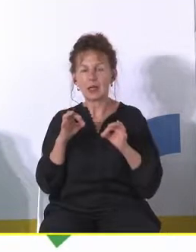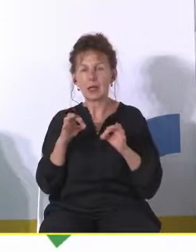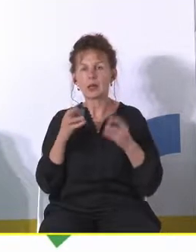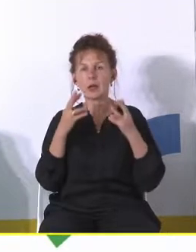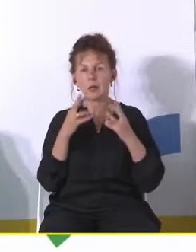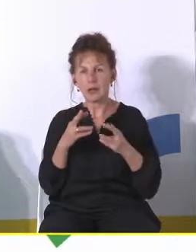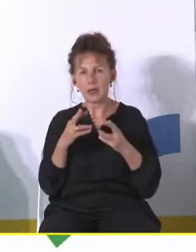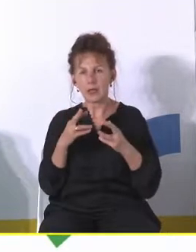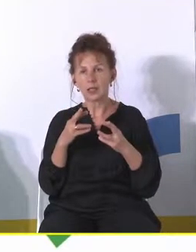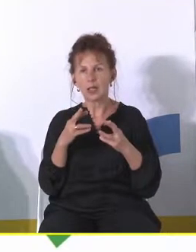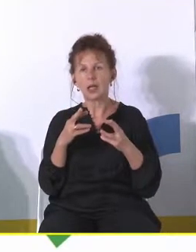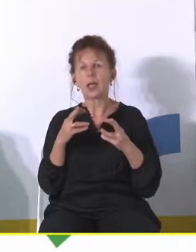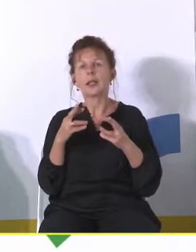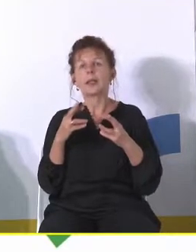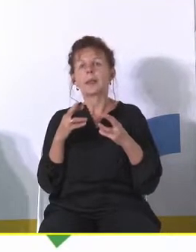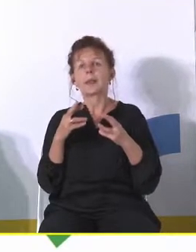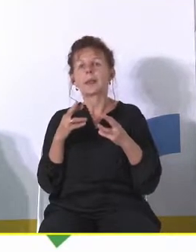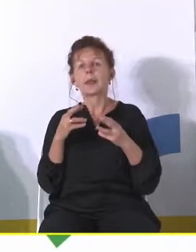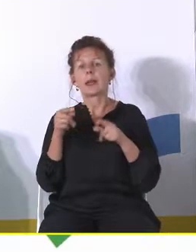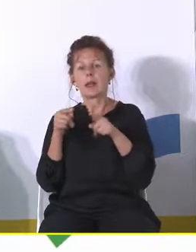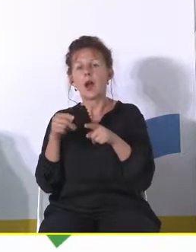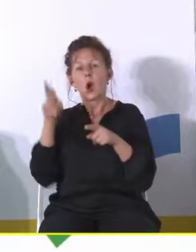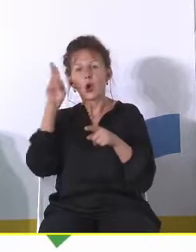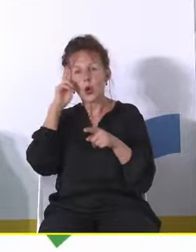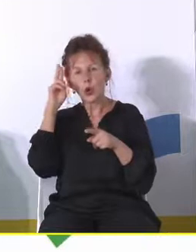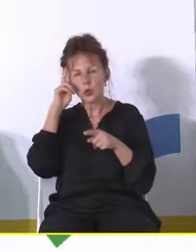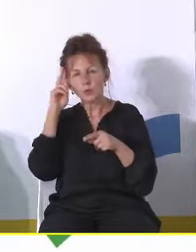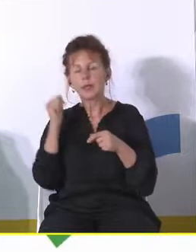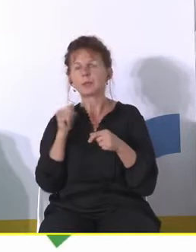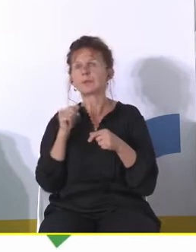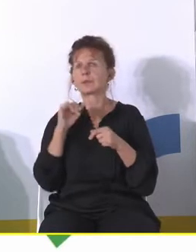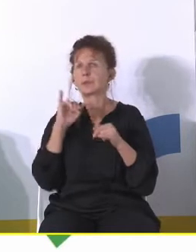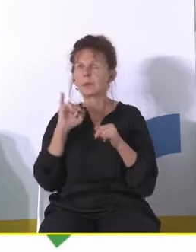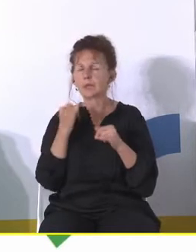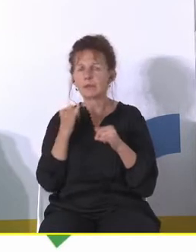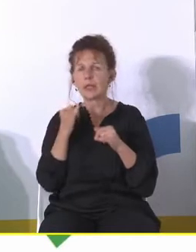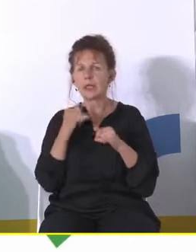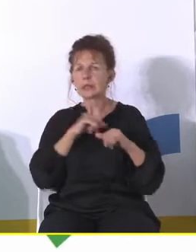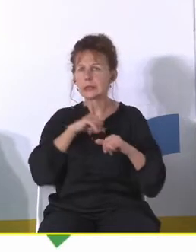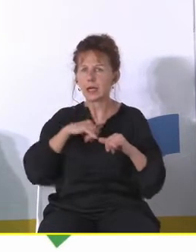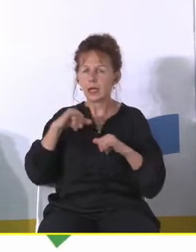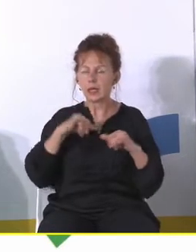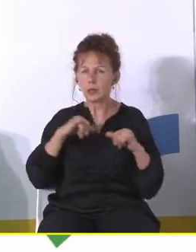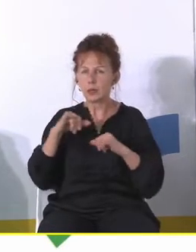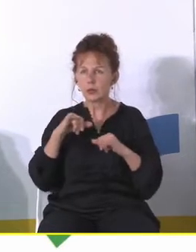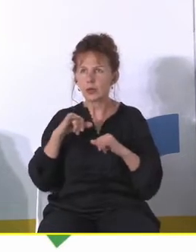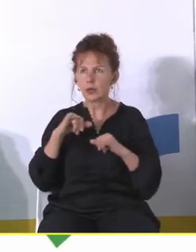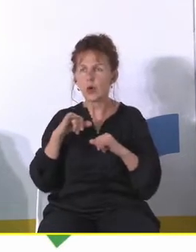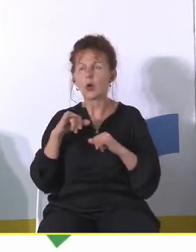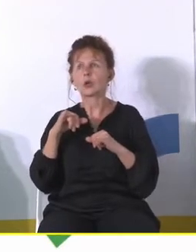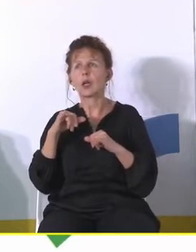o to że ja rozumiem w tej chwili rolę samorządów jako